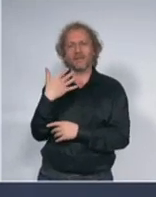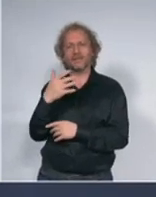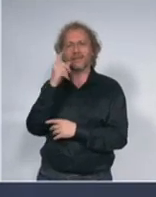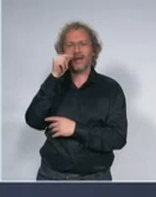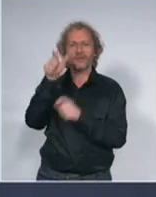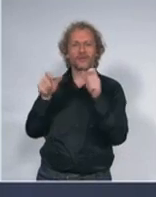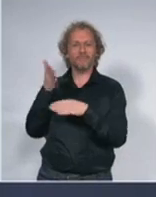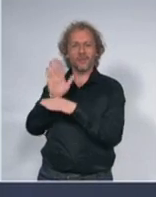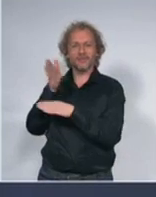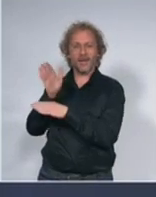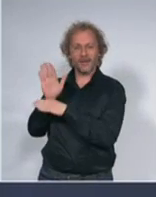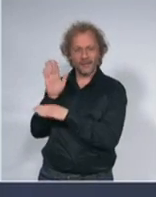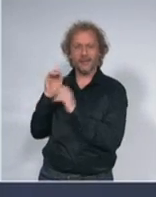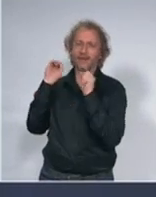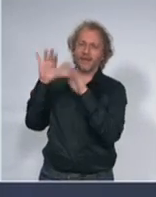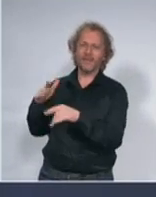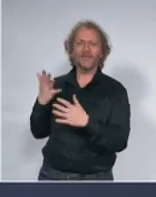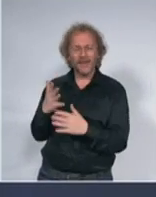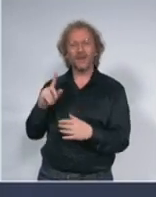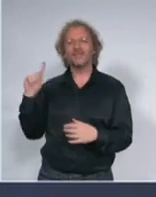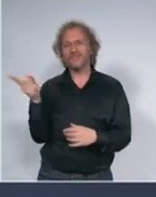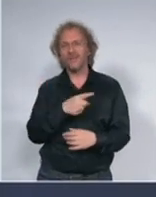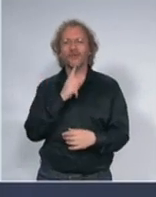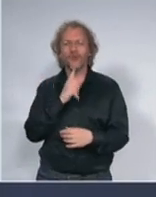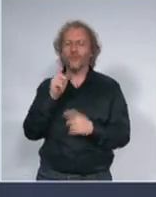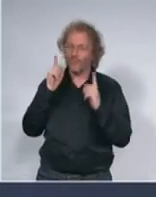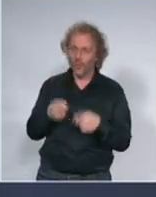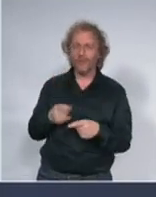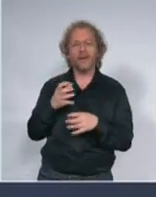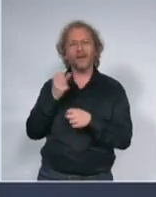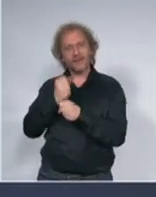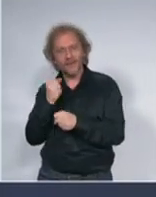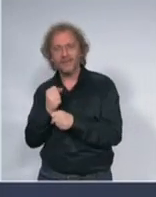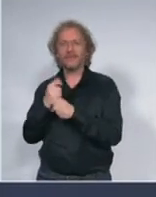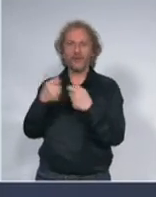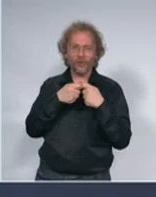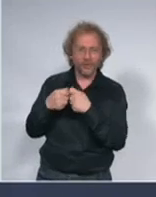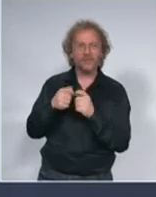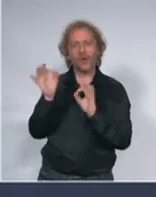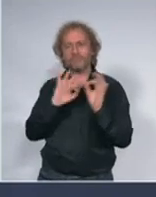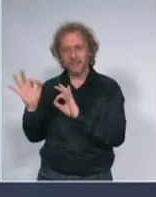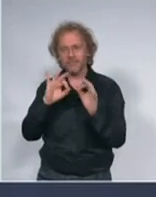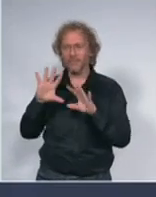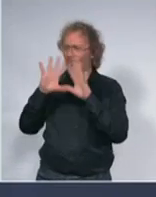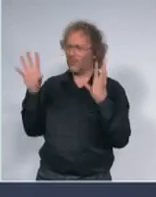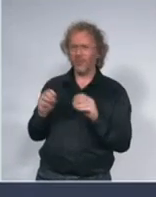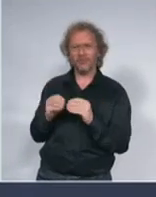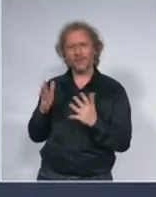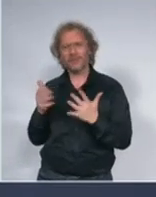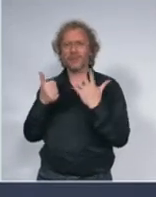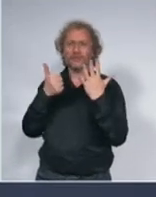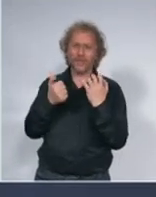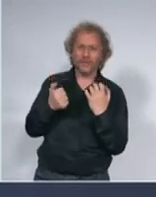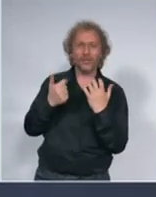nego svih oni koji moraju da rade na tom zasedanju što je sve skupa ja mislim nešto između 600 i